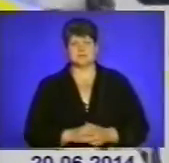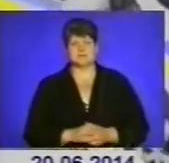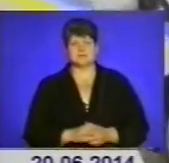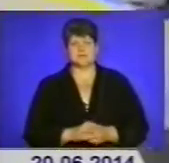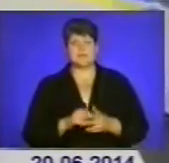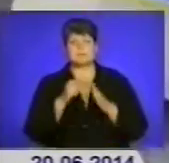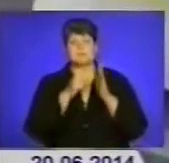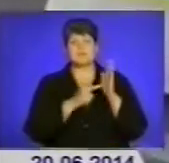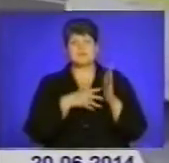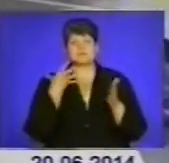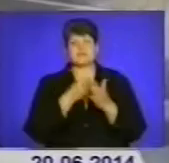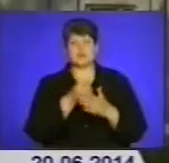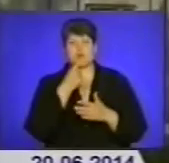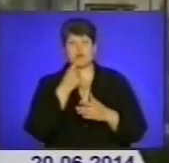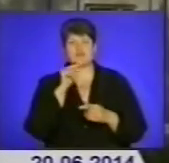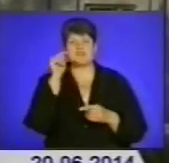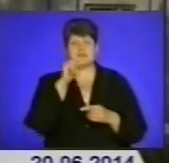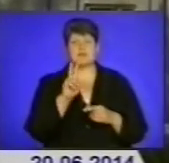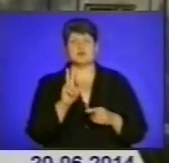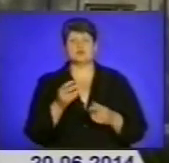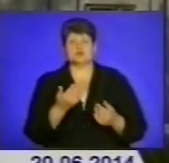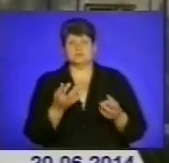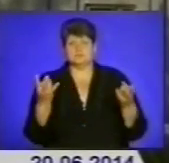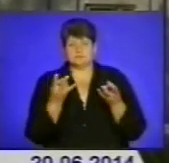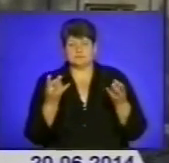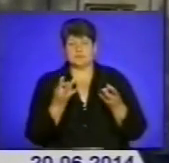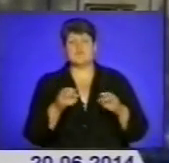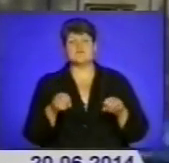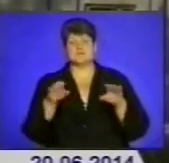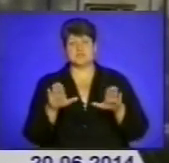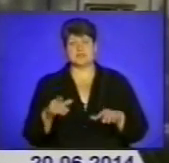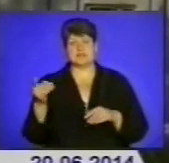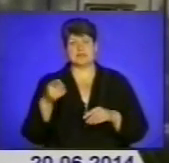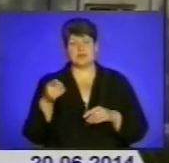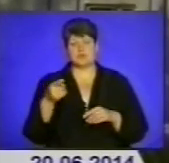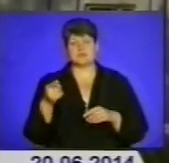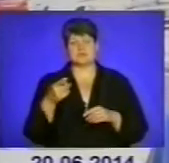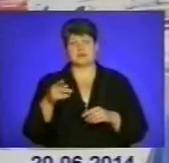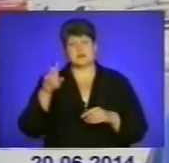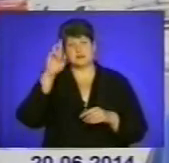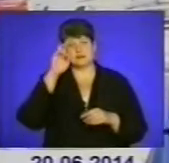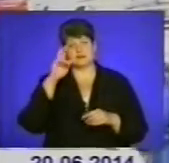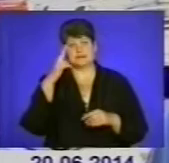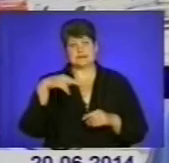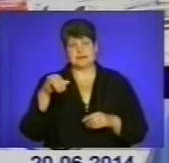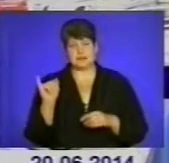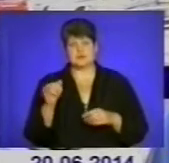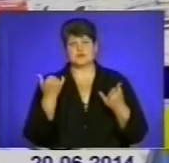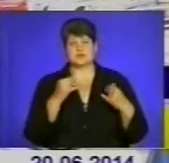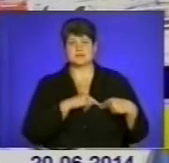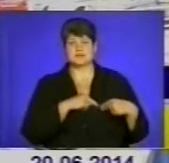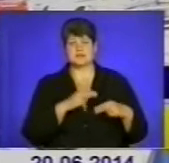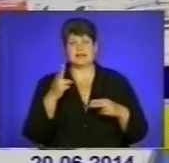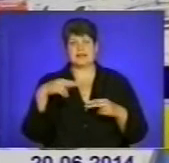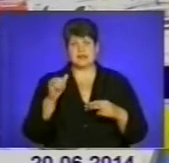Поділитися своєю кров'ю із тими, хто цього зараз вкрай потребує, вирішили тернопільські державтоінспектори. Сьогодні працівники ДАІ виявили